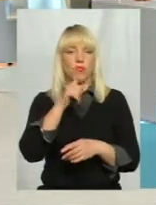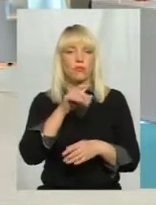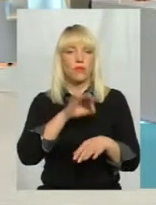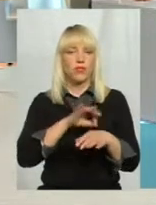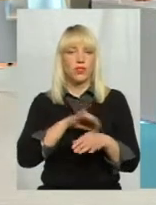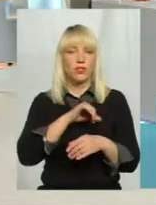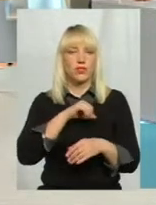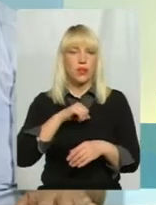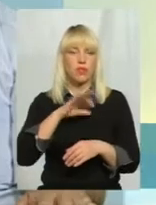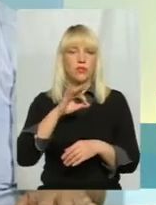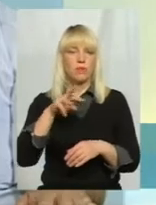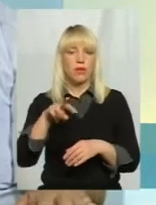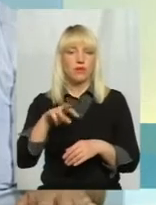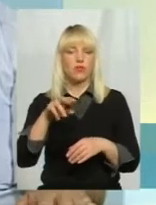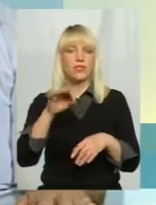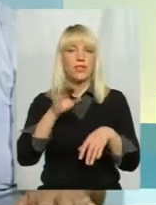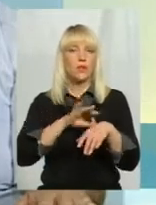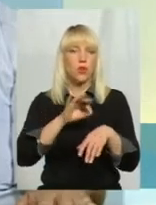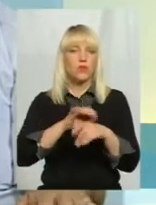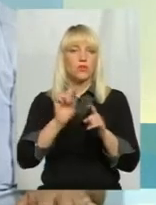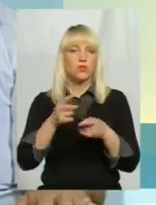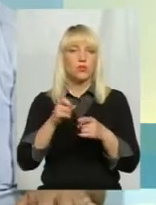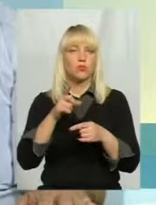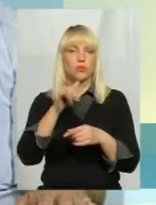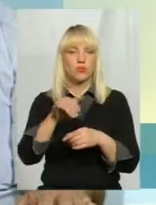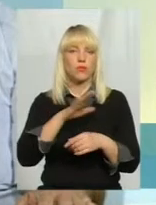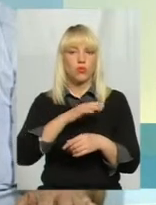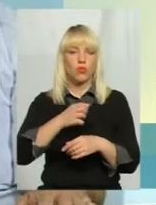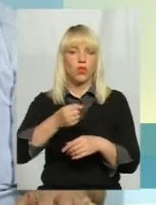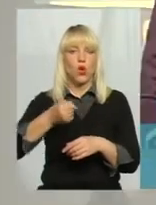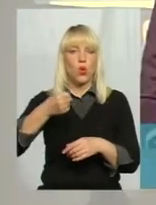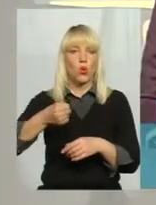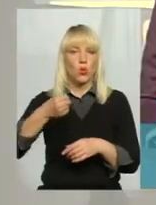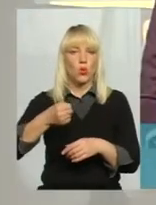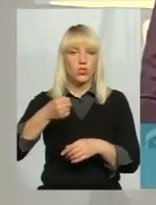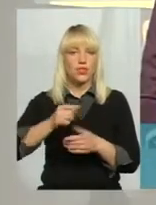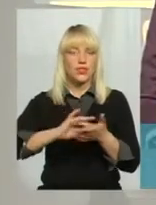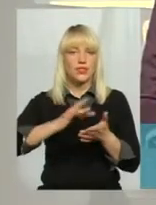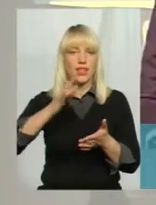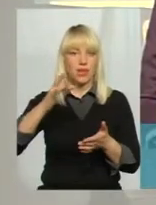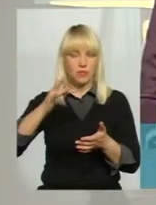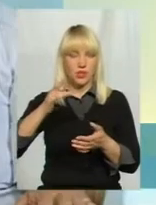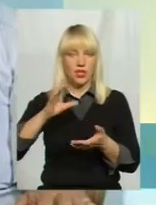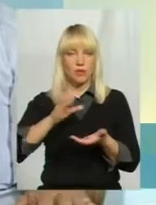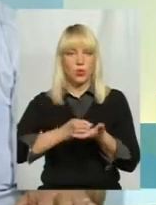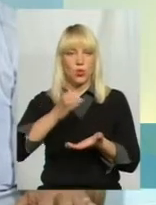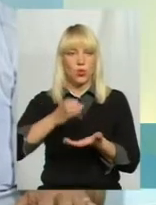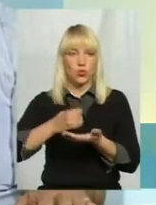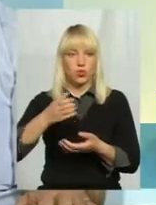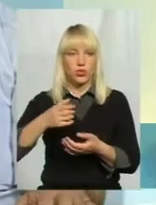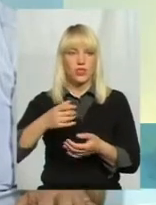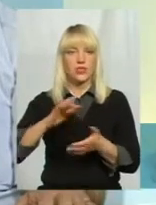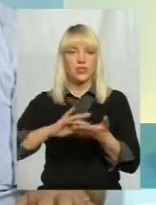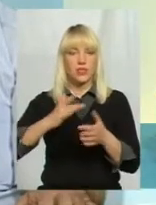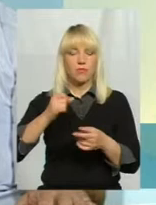Македонський виявилося, чого? Бо в них були кружки срібні, а всі решта мали якийсь алюмініум.